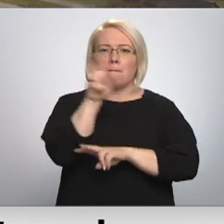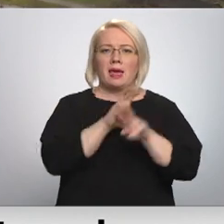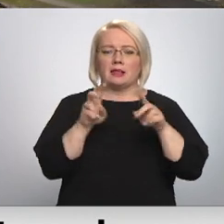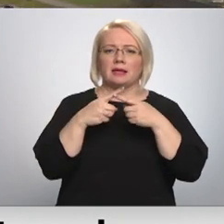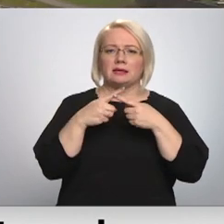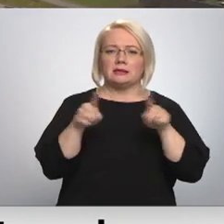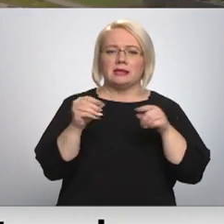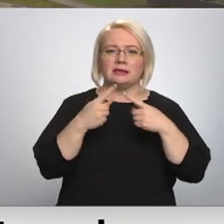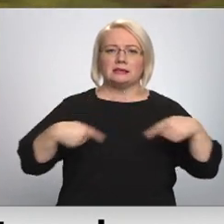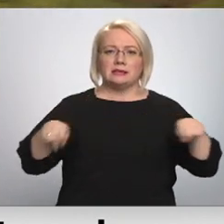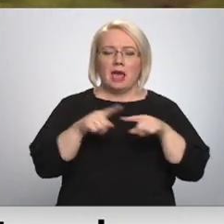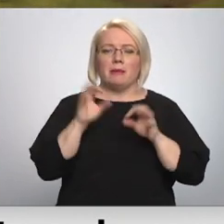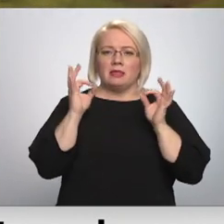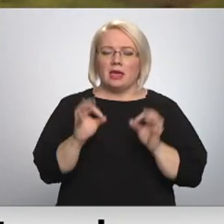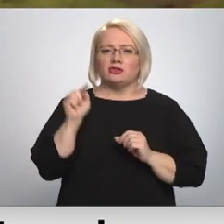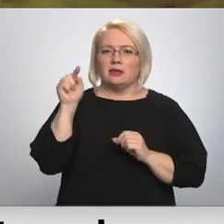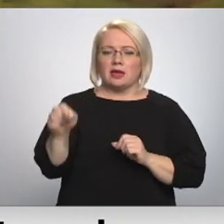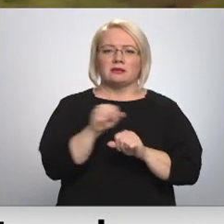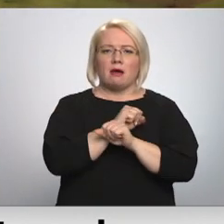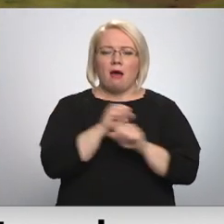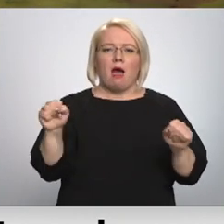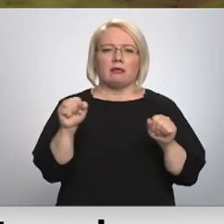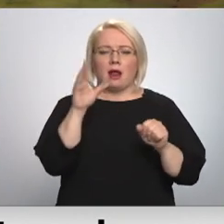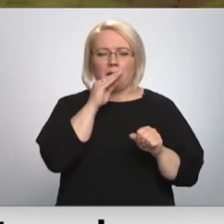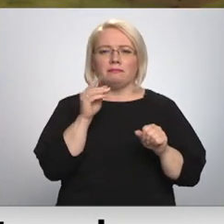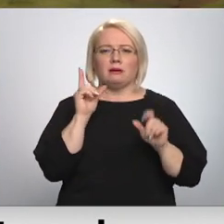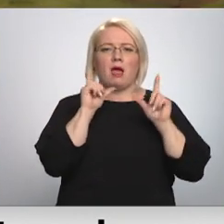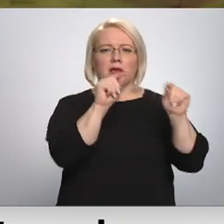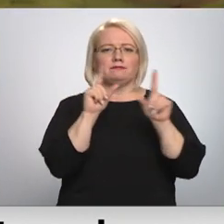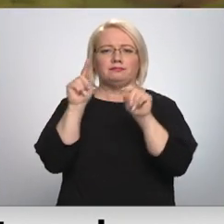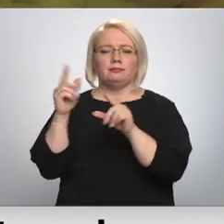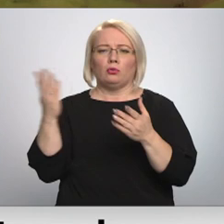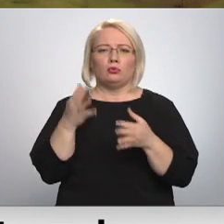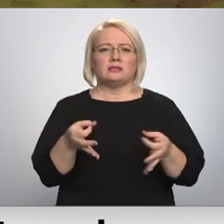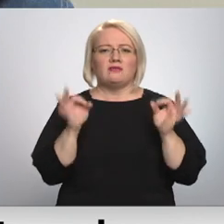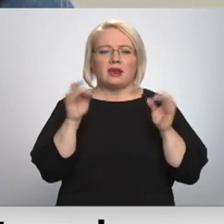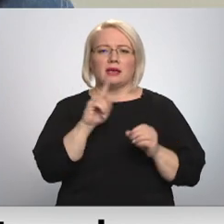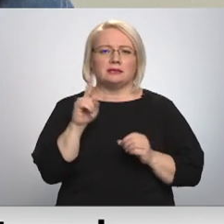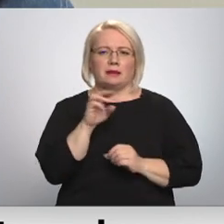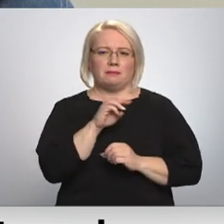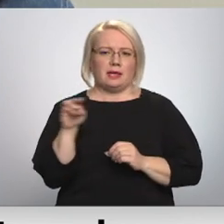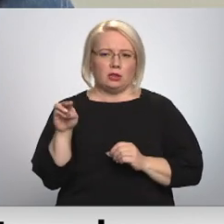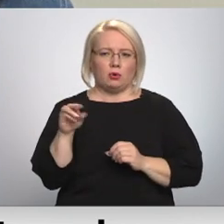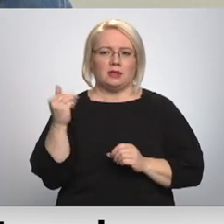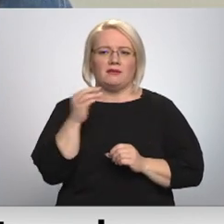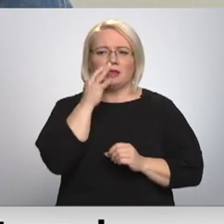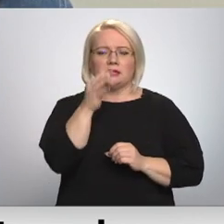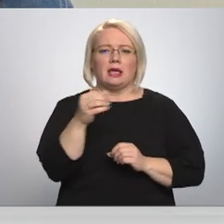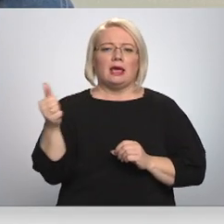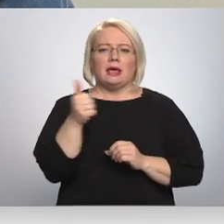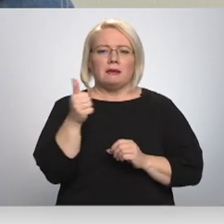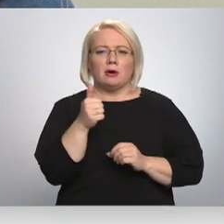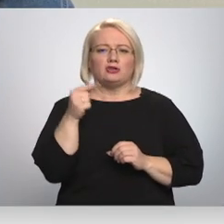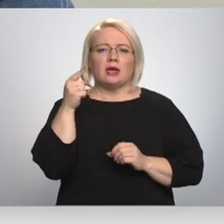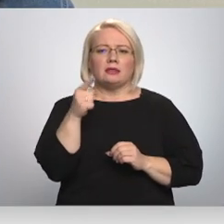gabali, taču tieši šis dienas tiem ļaus ātrāk reaģēt uz izsaukumiem, kurā izšķirošas ir minūtes. Īpaši šādos lielajos